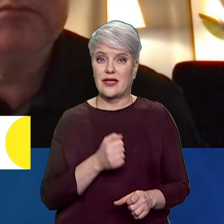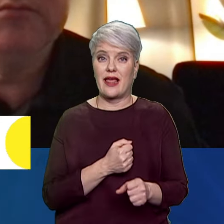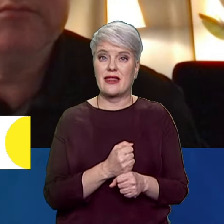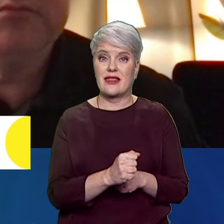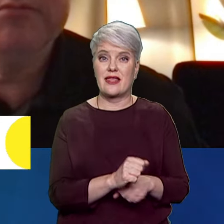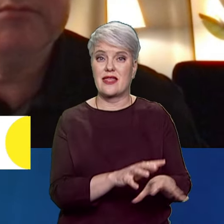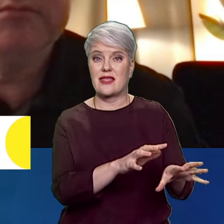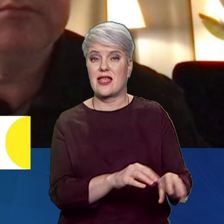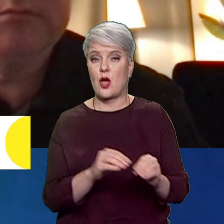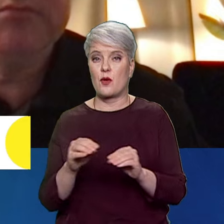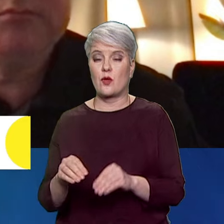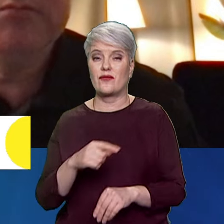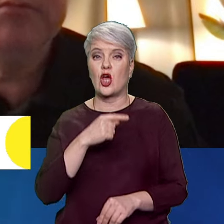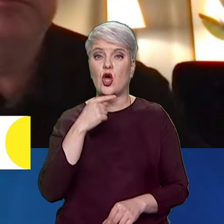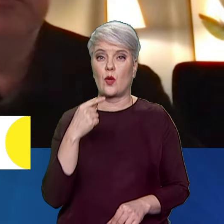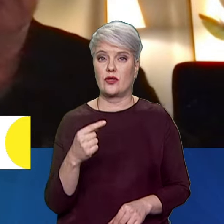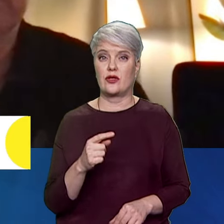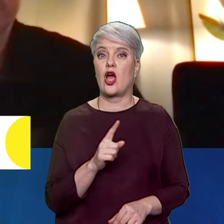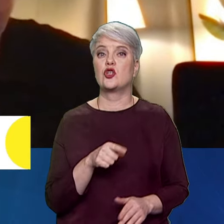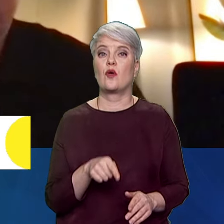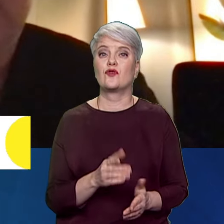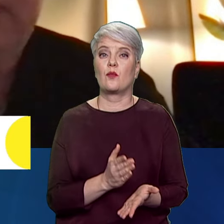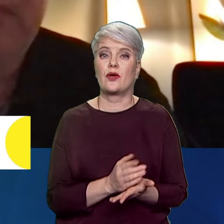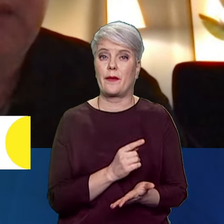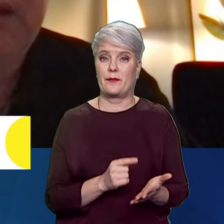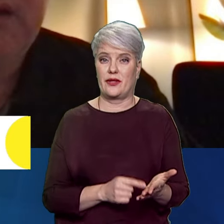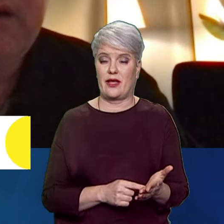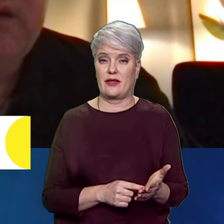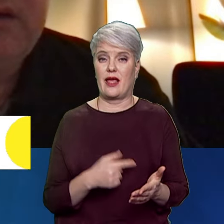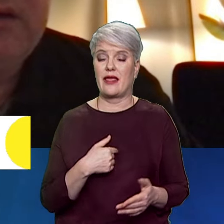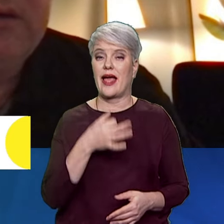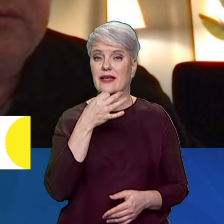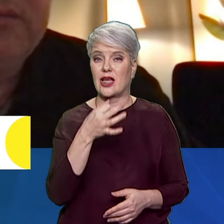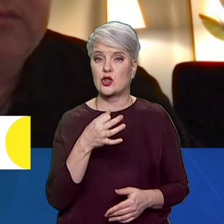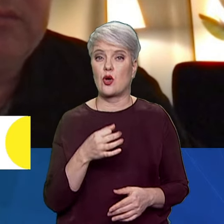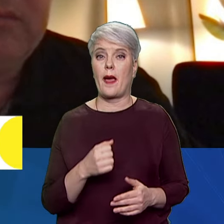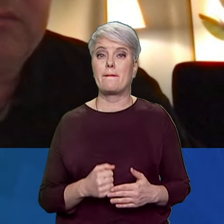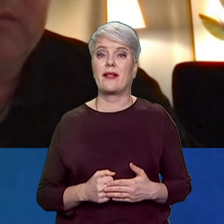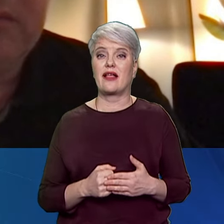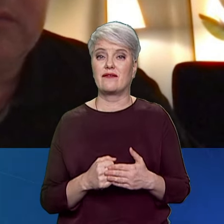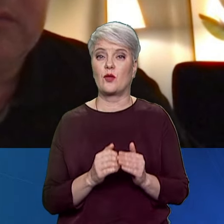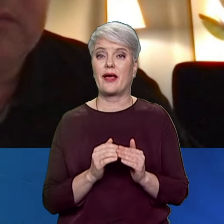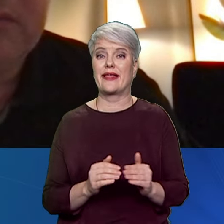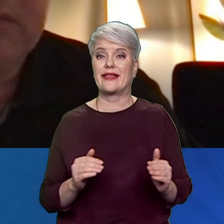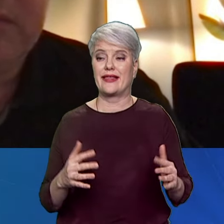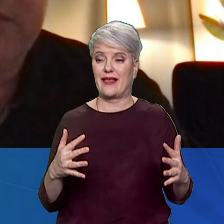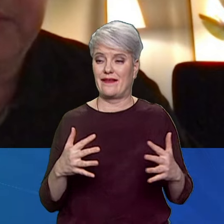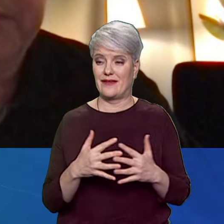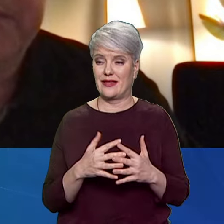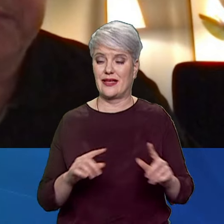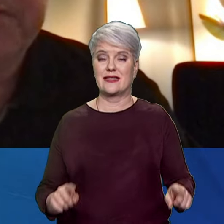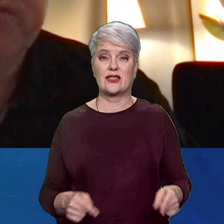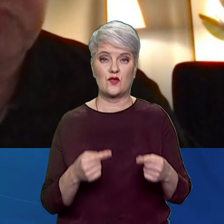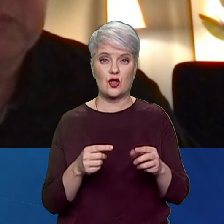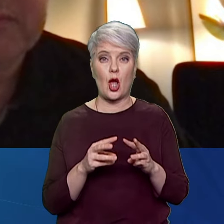Росією? Що відбувається в цьому питанні? Яка є інформація? Рядачам тільки скажу, що платформа «Діти війни», яка створена